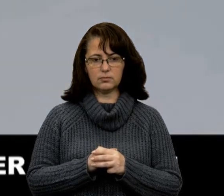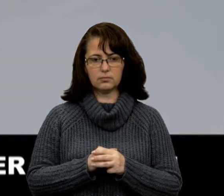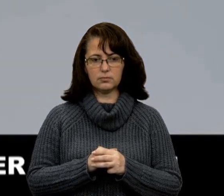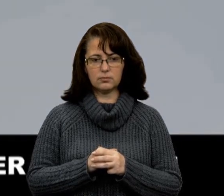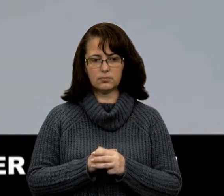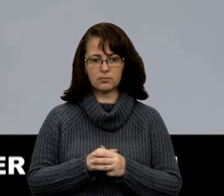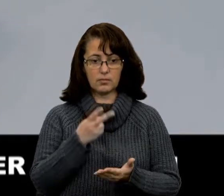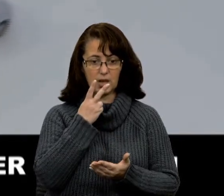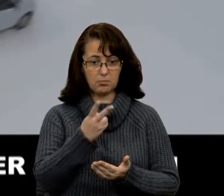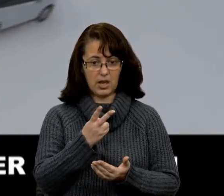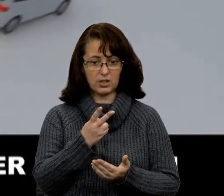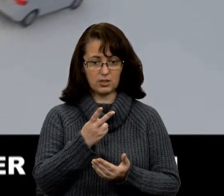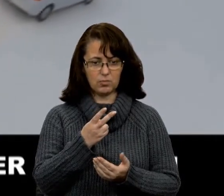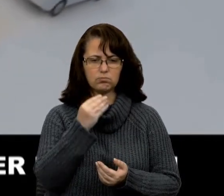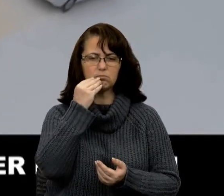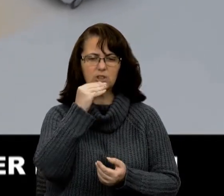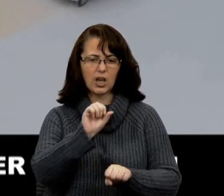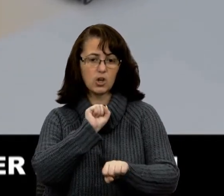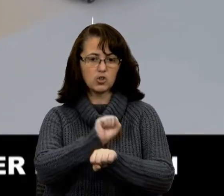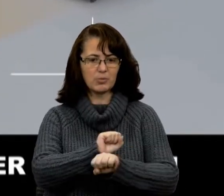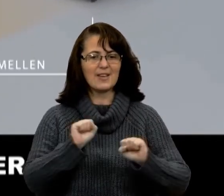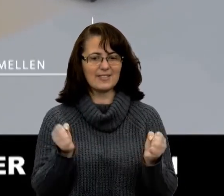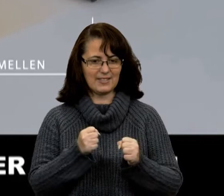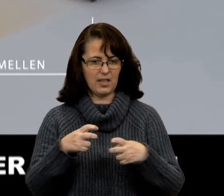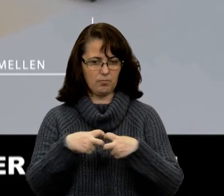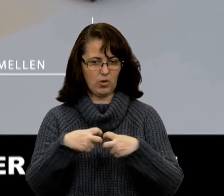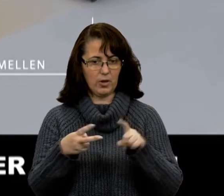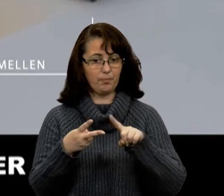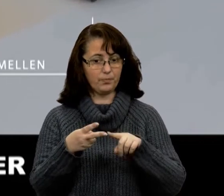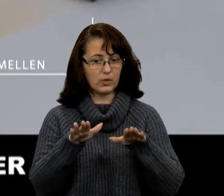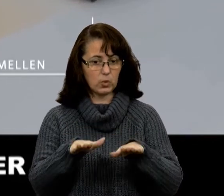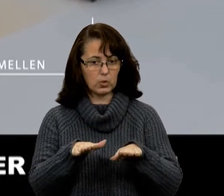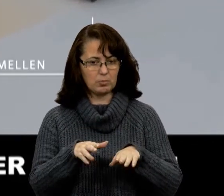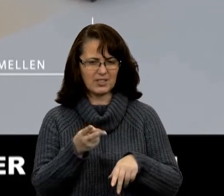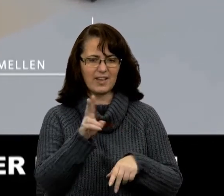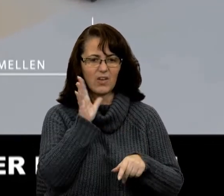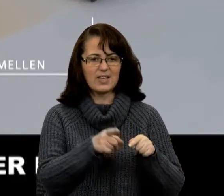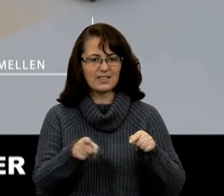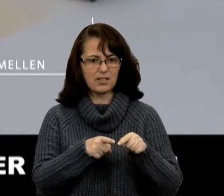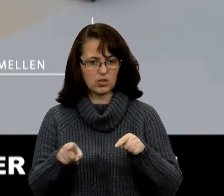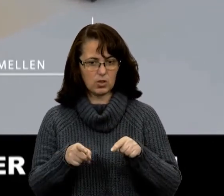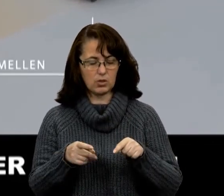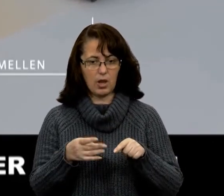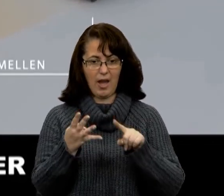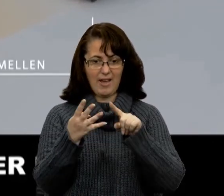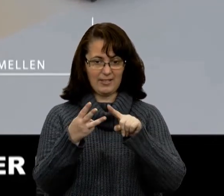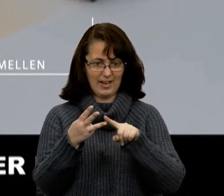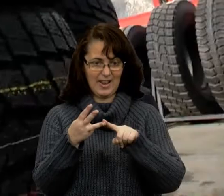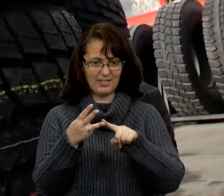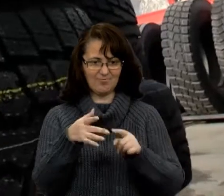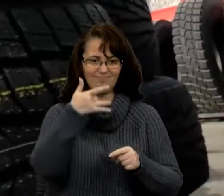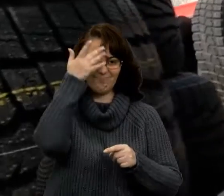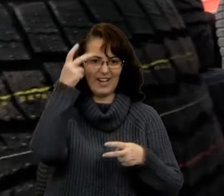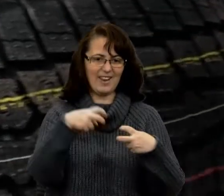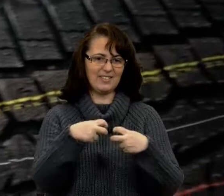Як бачимо, найкраще гальмує зимова. На другому місці демісезонка, останньою ж зупиняється автівка таки на літній